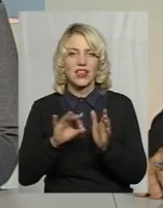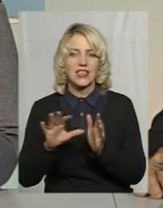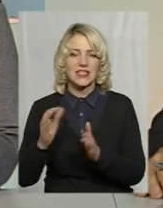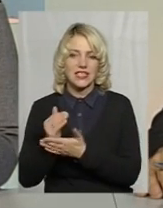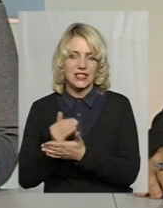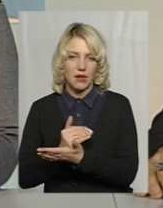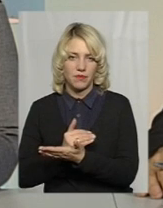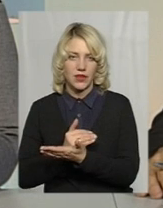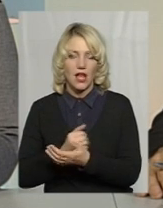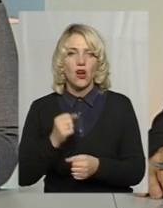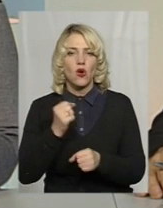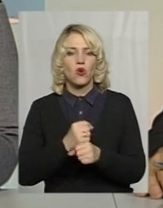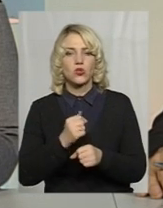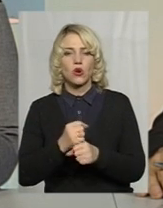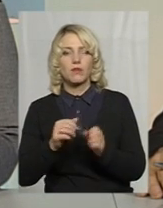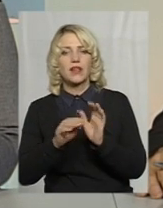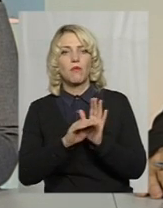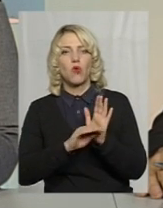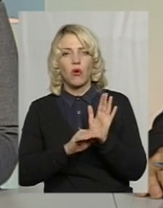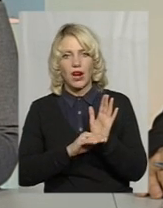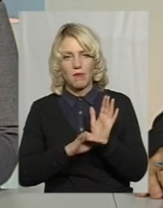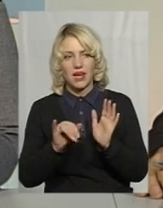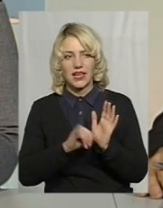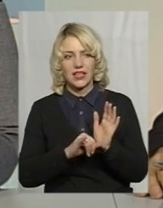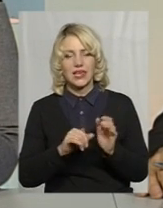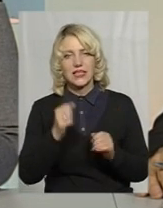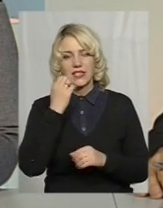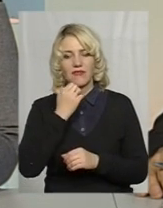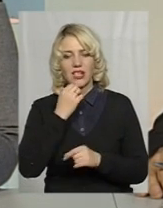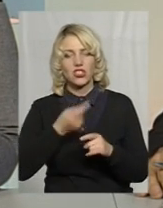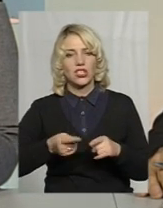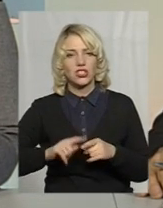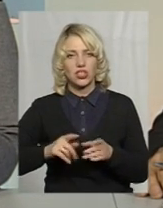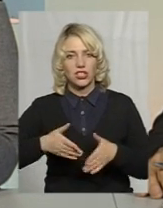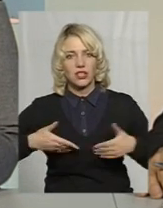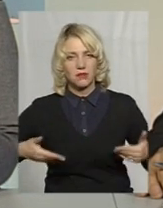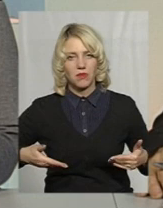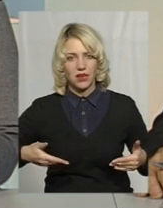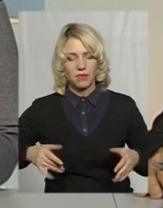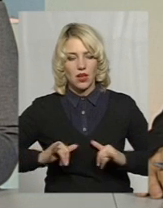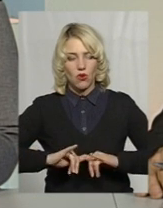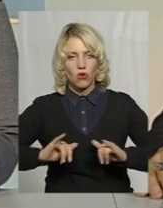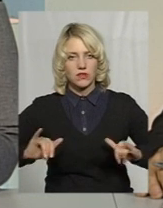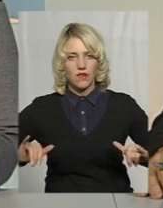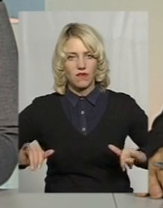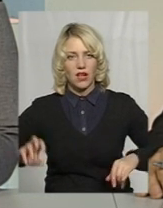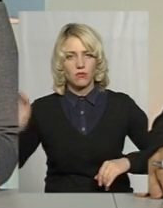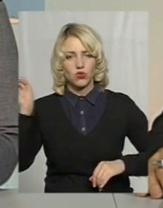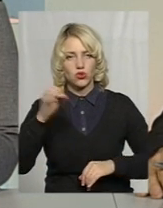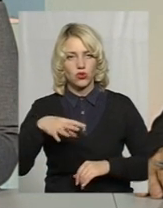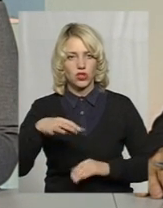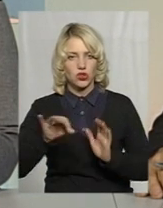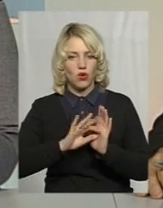розроблена програма, і завдячуючи їй ми розвиваємо сонячну